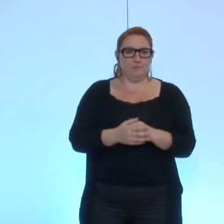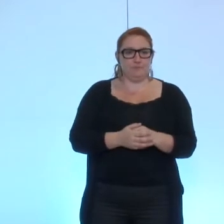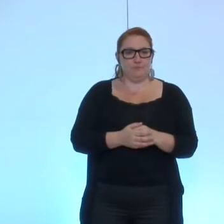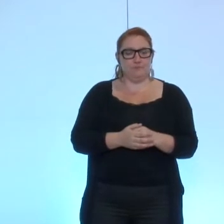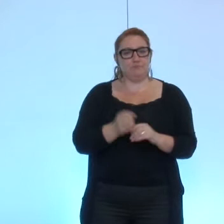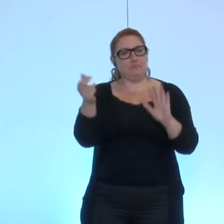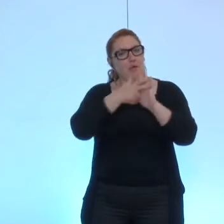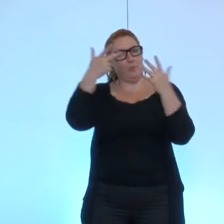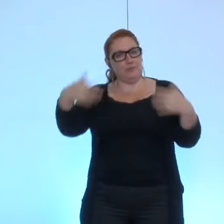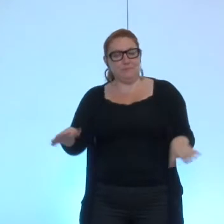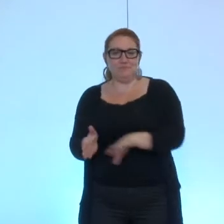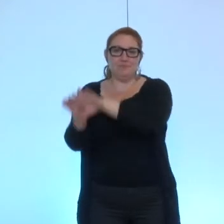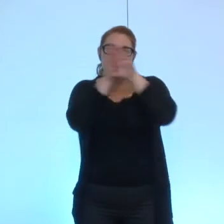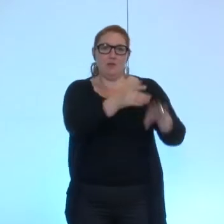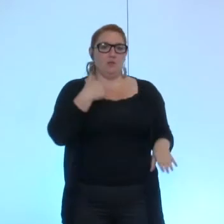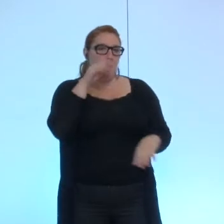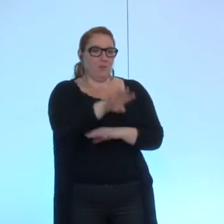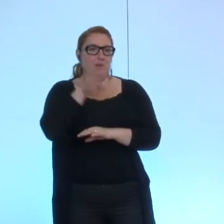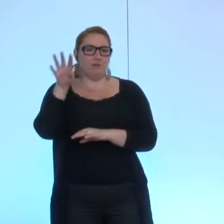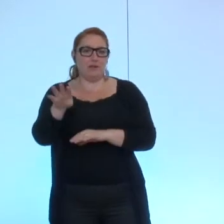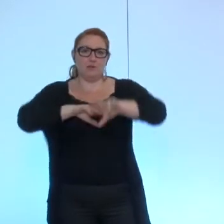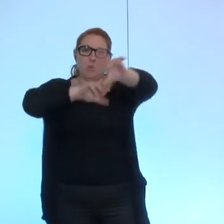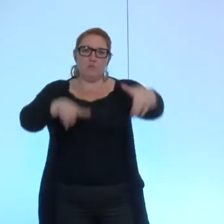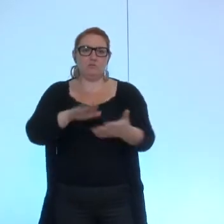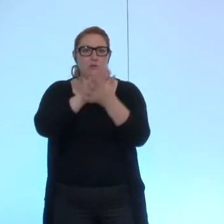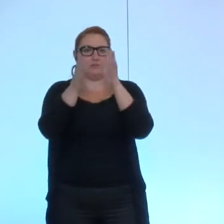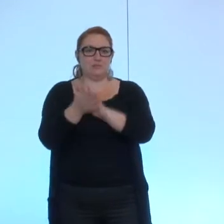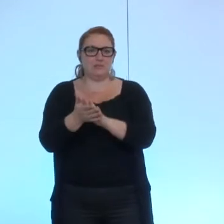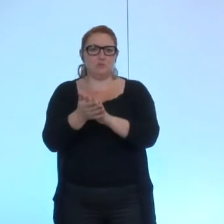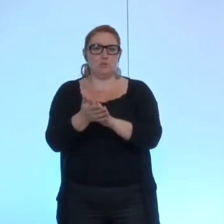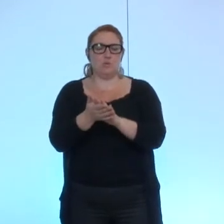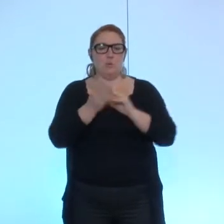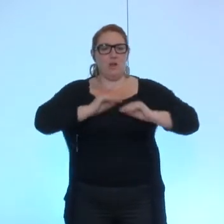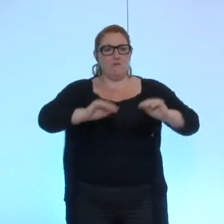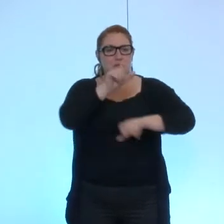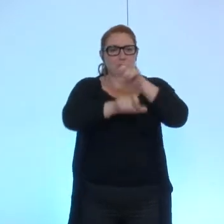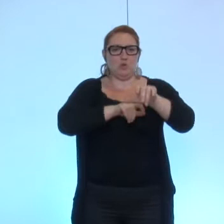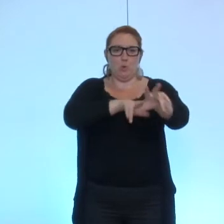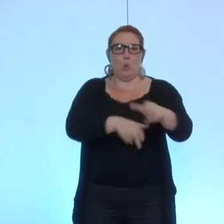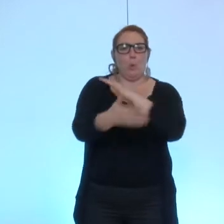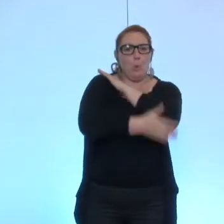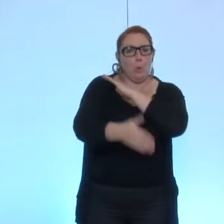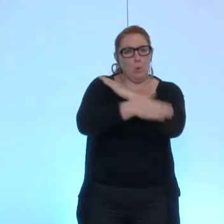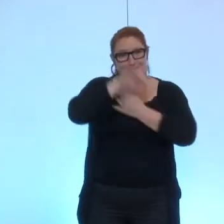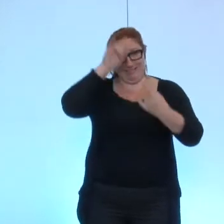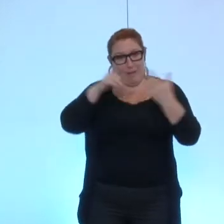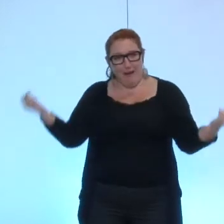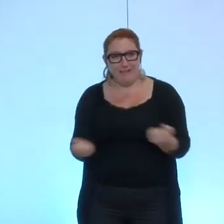adoptée délibération 44 convention avec l'association pour la formation des ruraux aux activités du tourisme